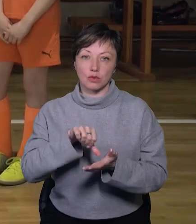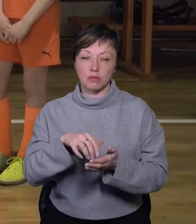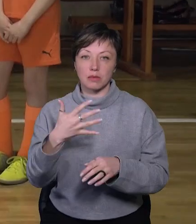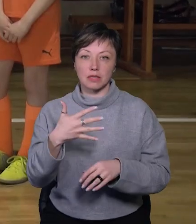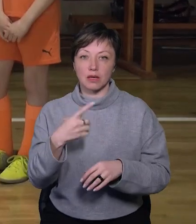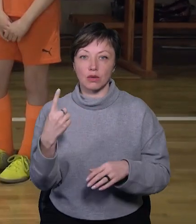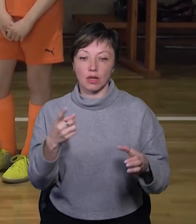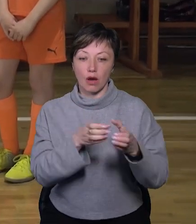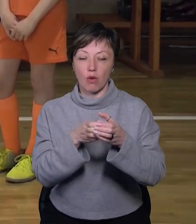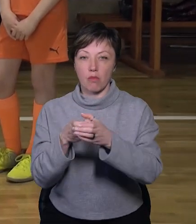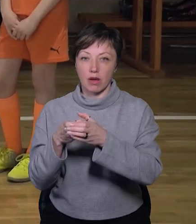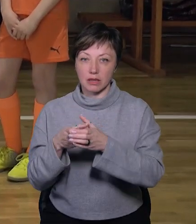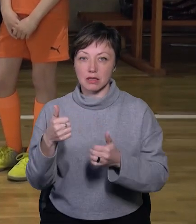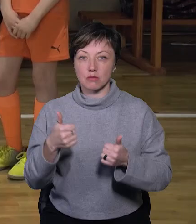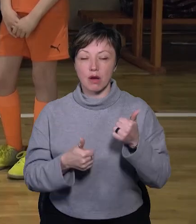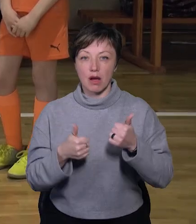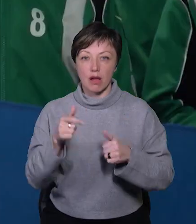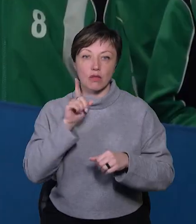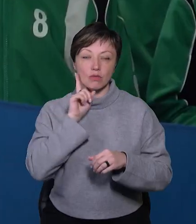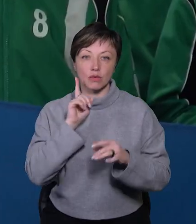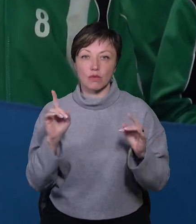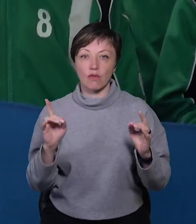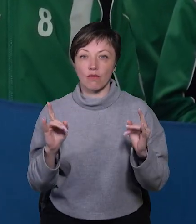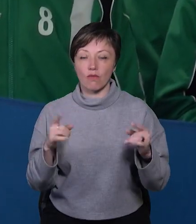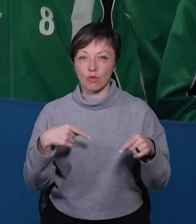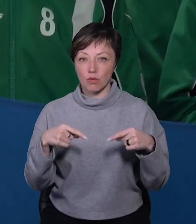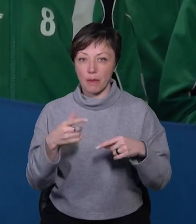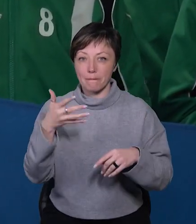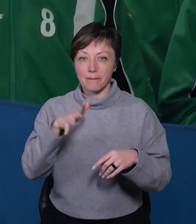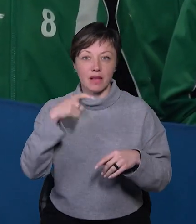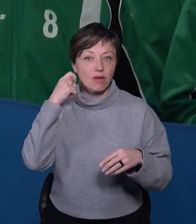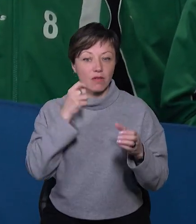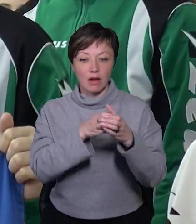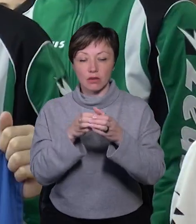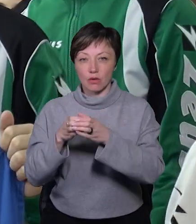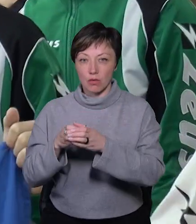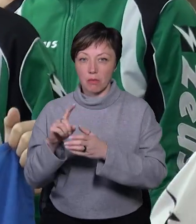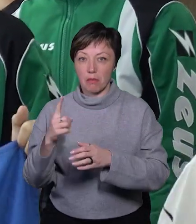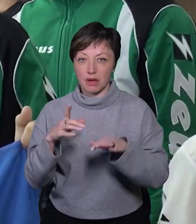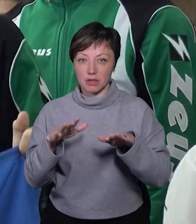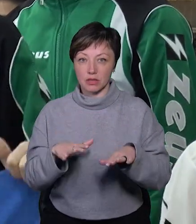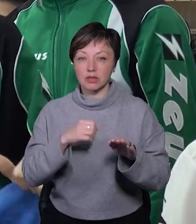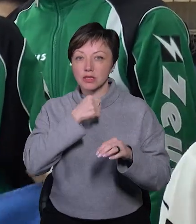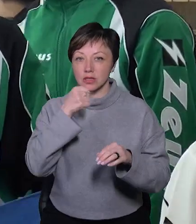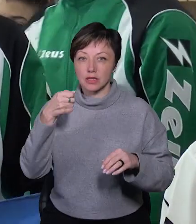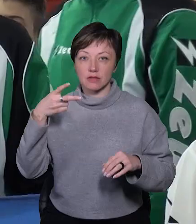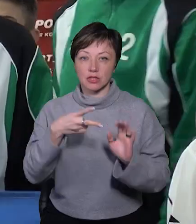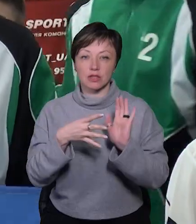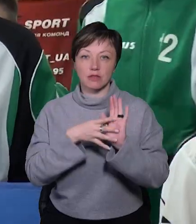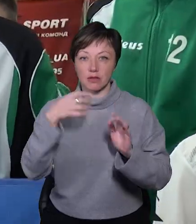51 команда. Змагались юні футболісти у п'яти вікових категоріях. Першість серед найстарших 2009